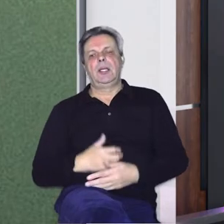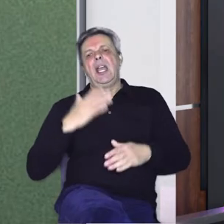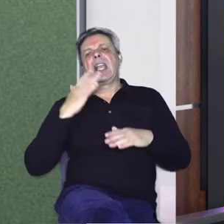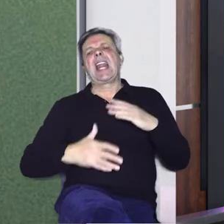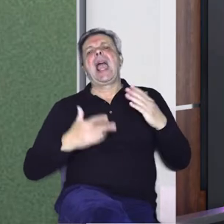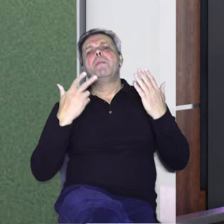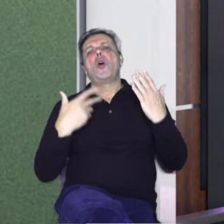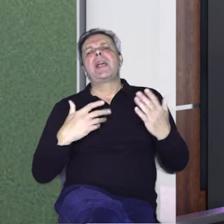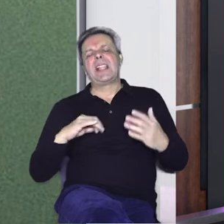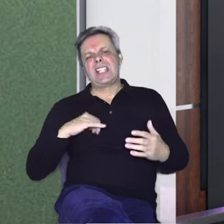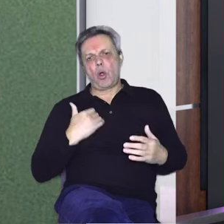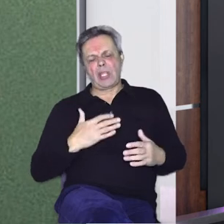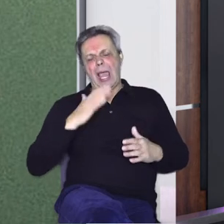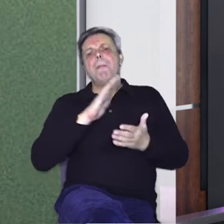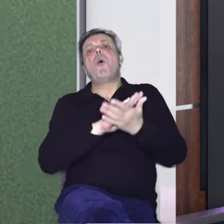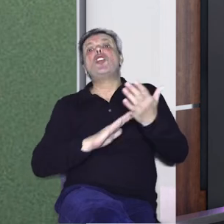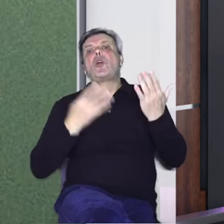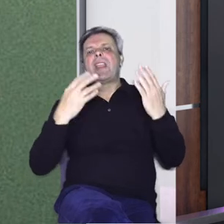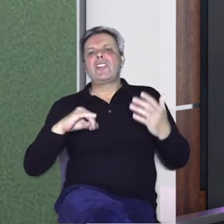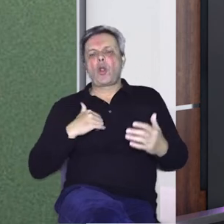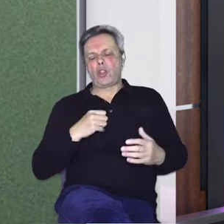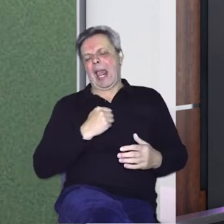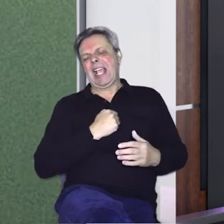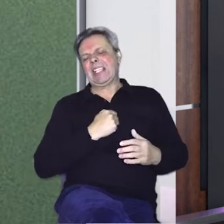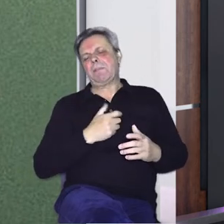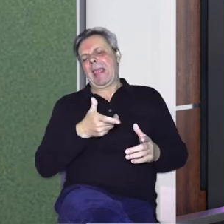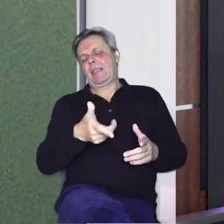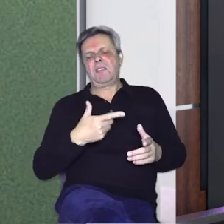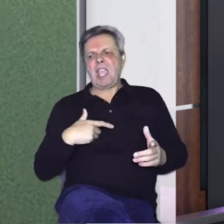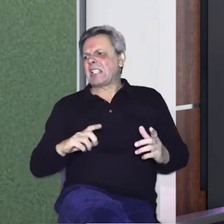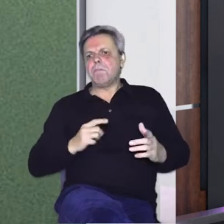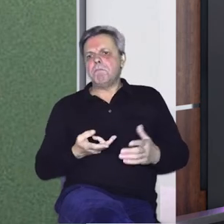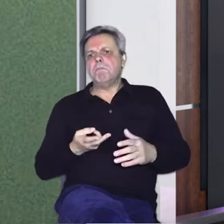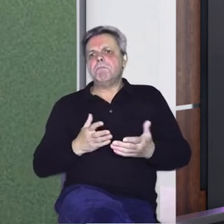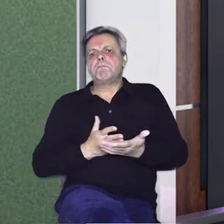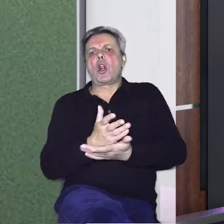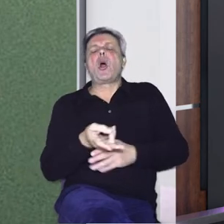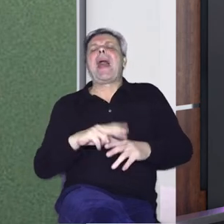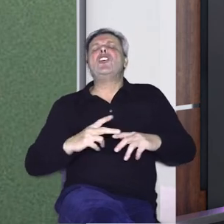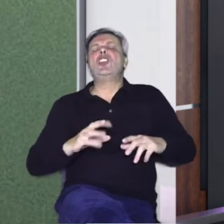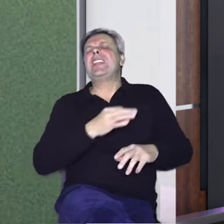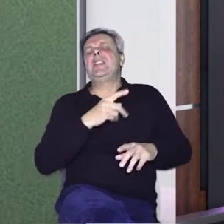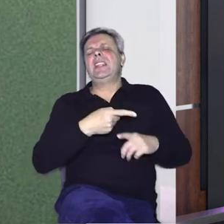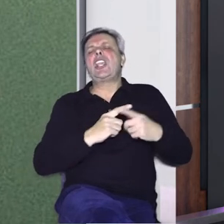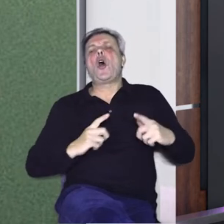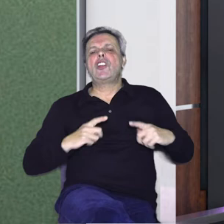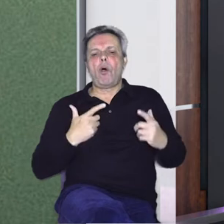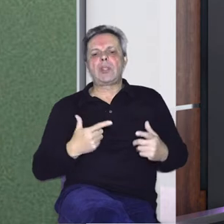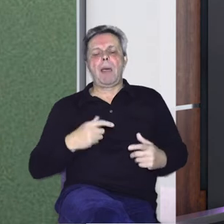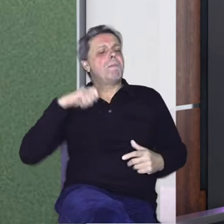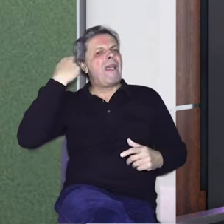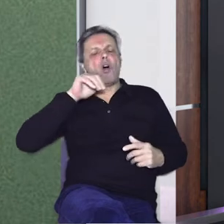Krem 80. početkom 90. godina u Splitu, a u Splitu sam praživio najveći dio života, bio sam i u